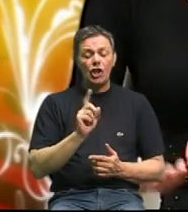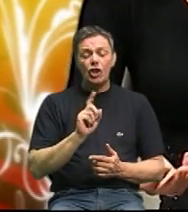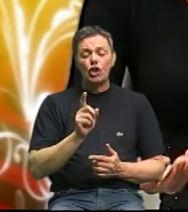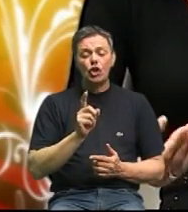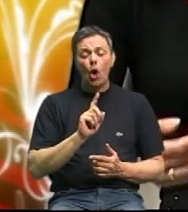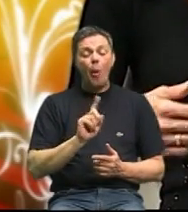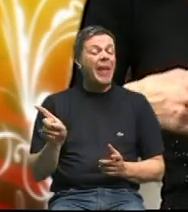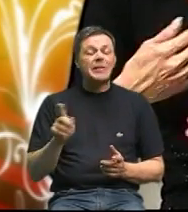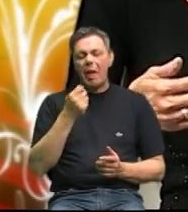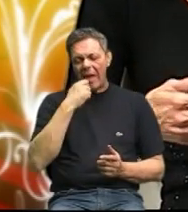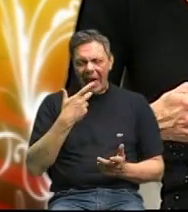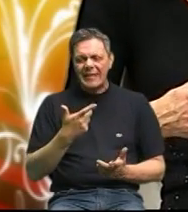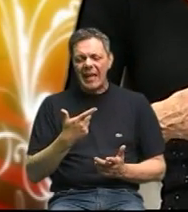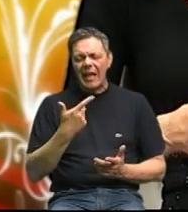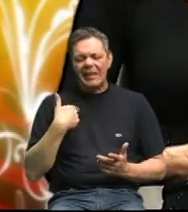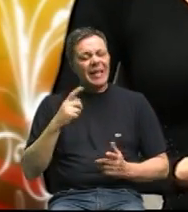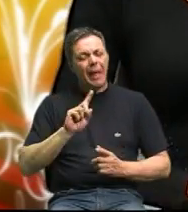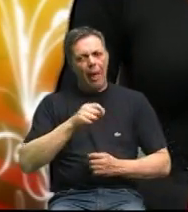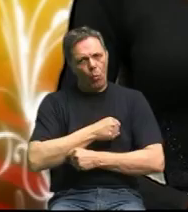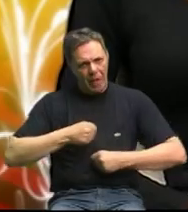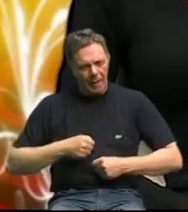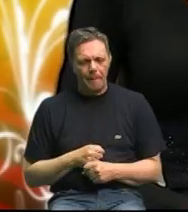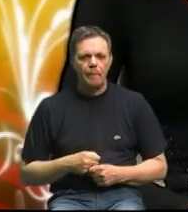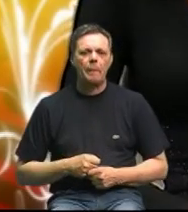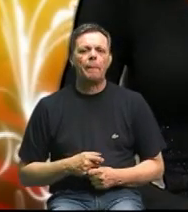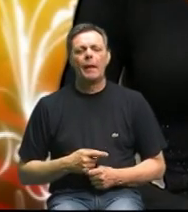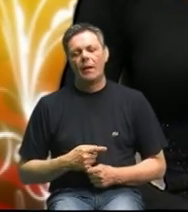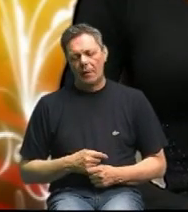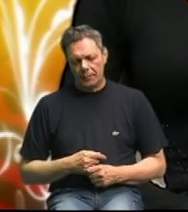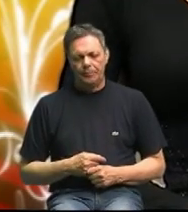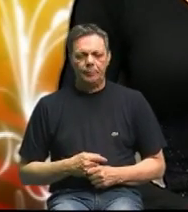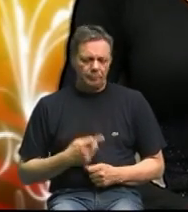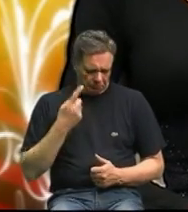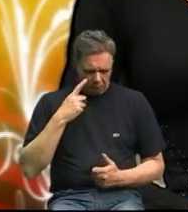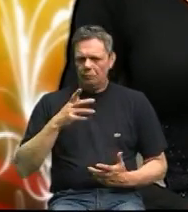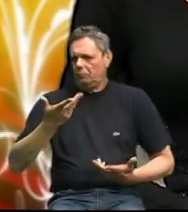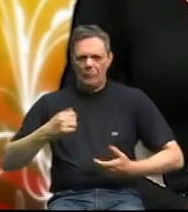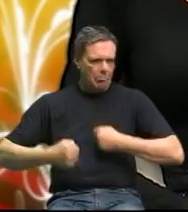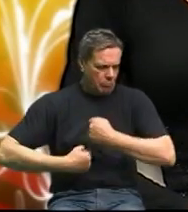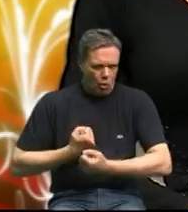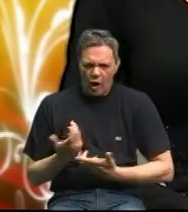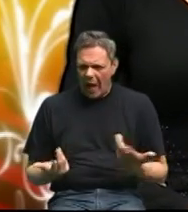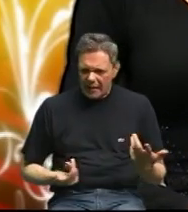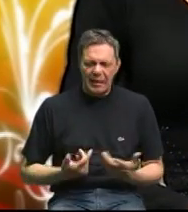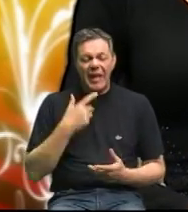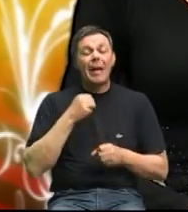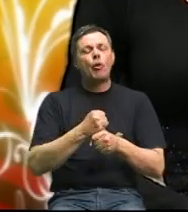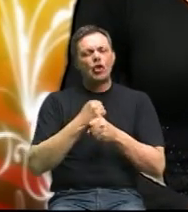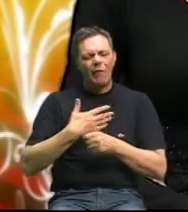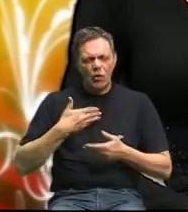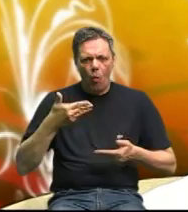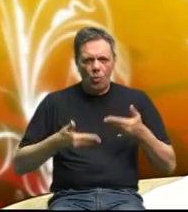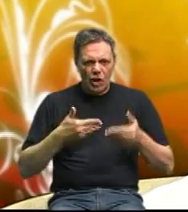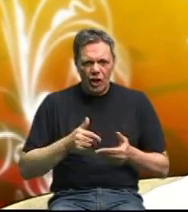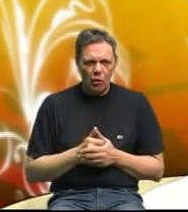udeblja da ulaži u sebe može raditi da se ne bi udebljao da bi održavao težinu i u stvari